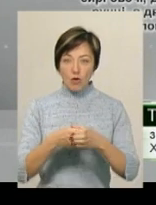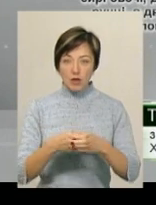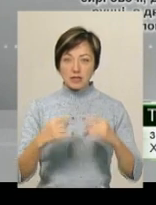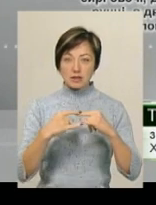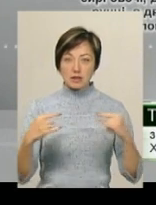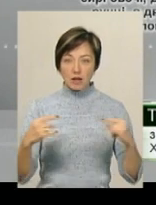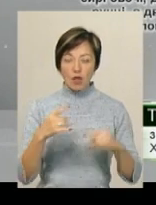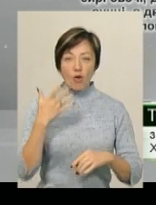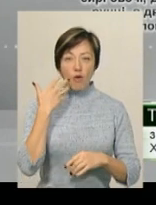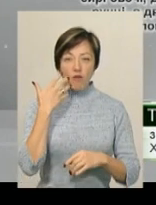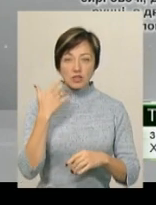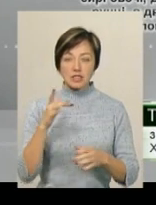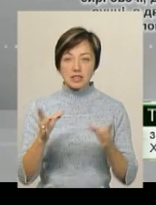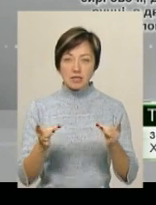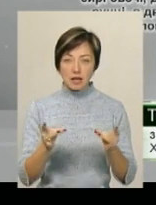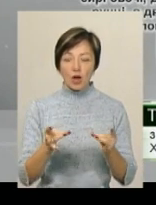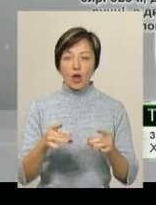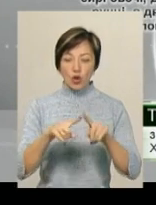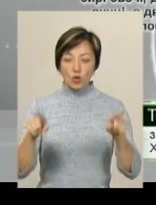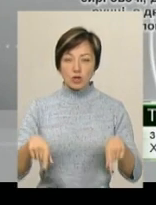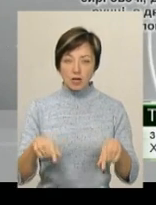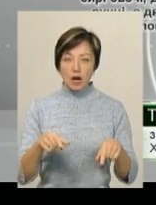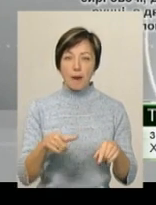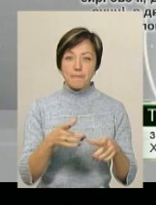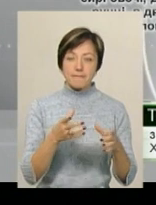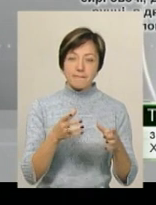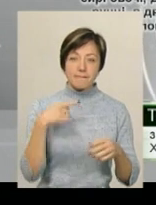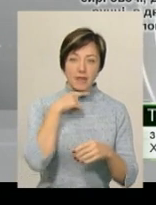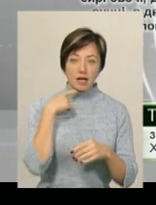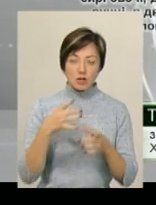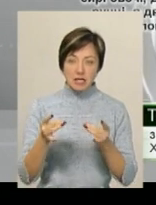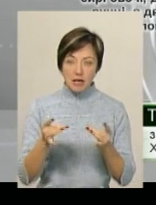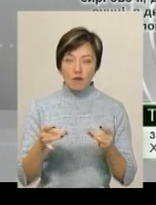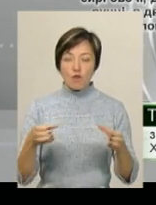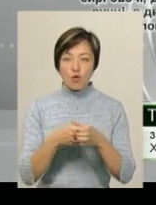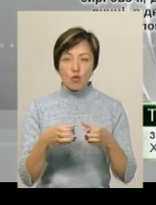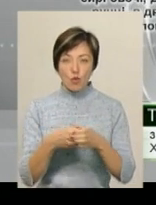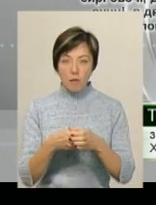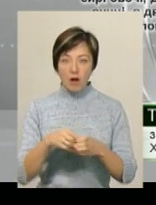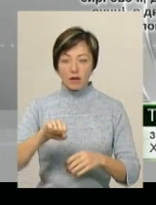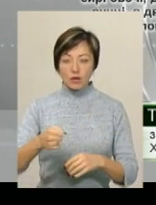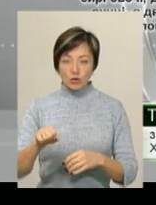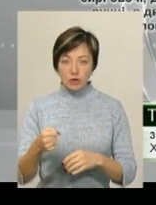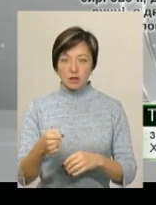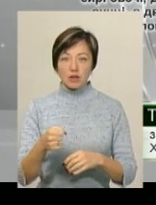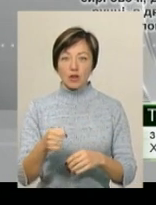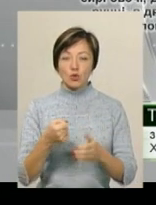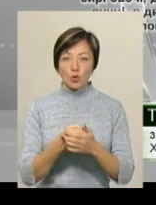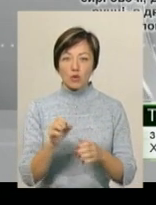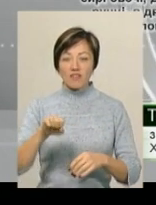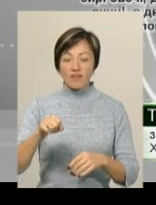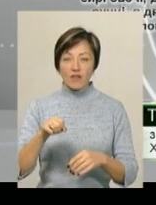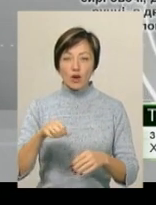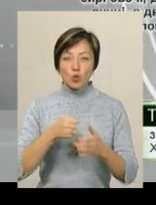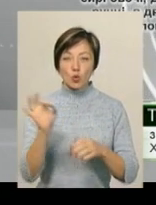овочі-сирі, дошка м'ясо-сире, ніж м'ясо-сире. В групах на дверній ручці, дверях до туалету і